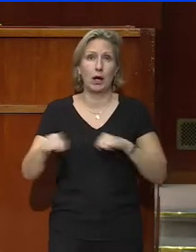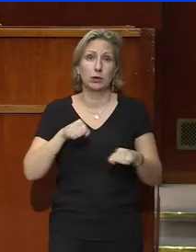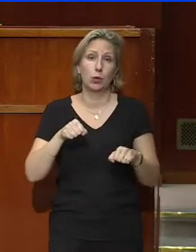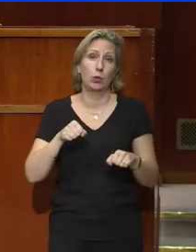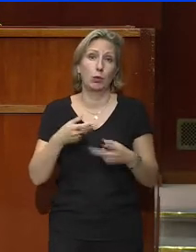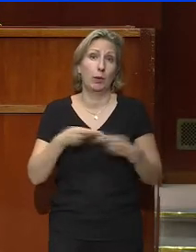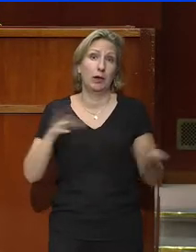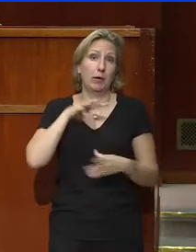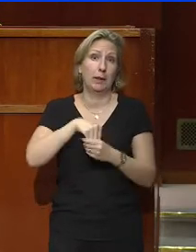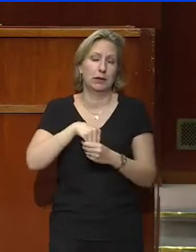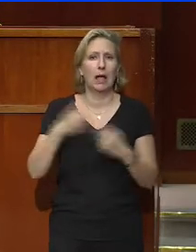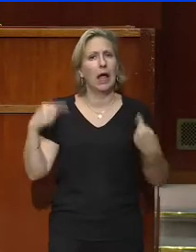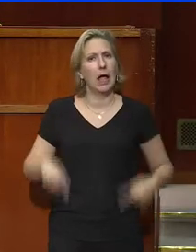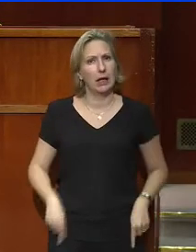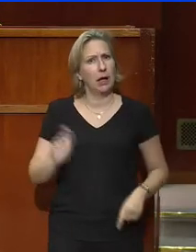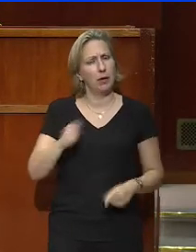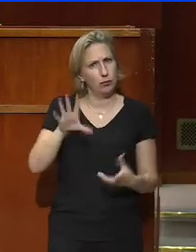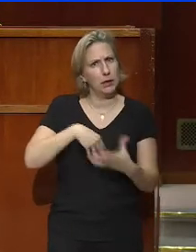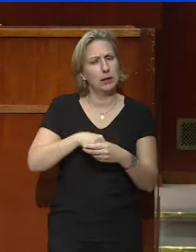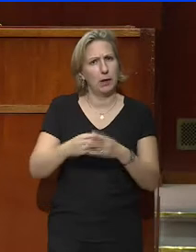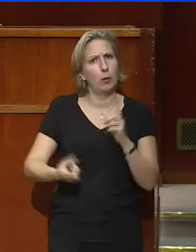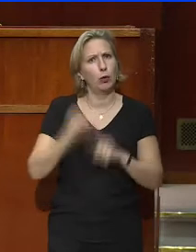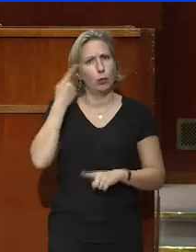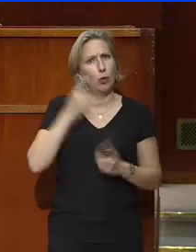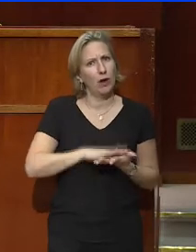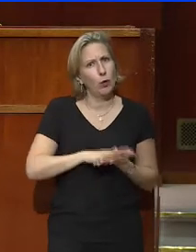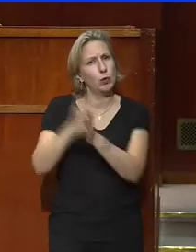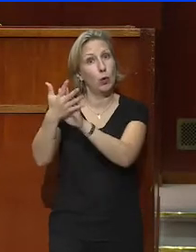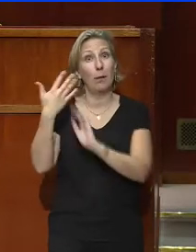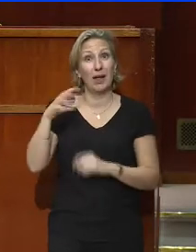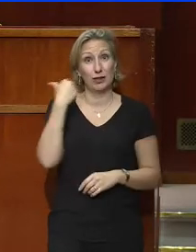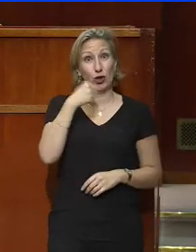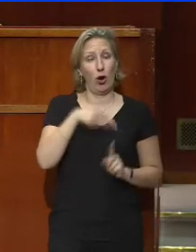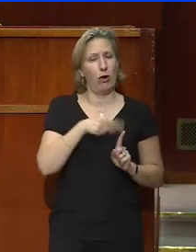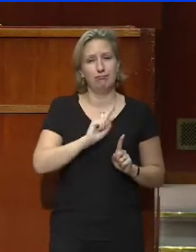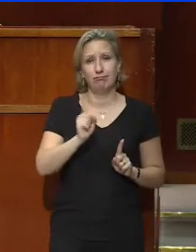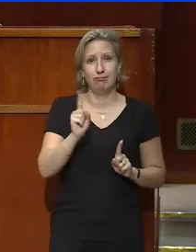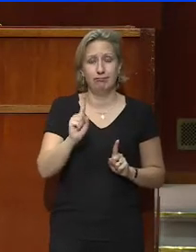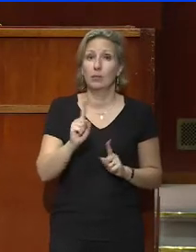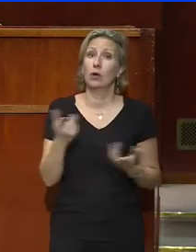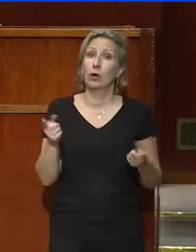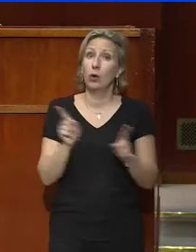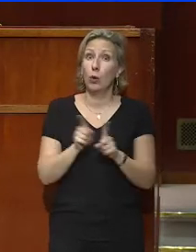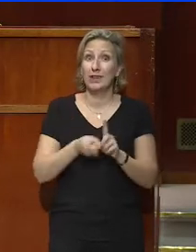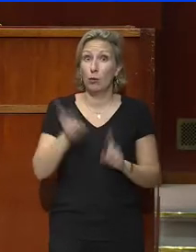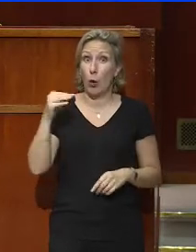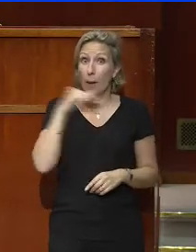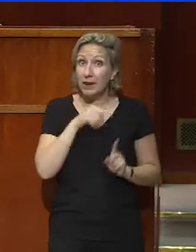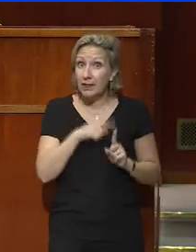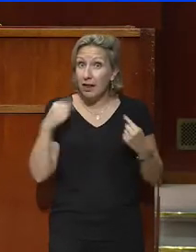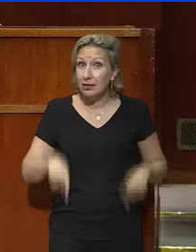Si l'Etat est un acteur important de cette révolution, il est loin d'être le seul. Il n'est pas non plus le plus rapide,